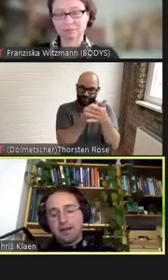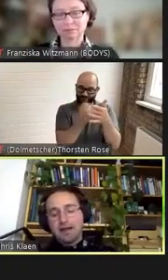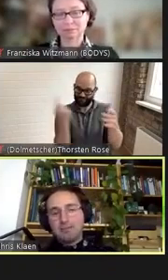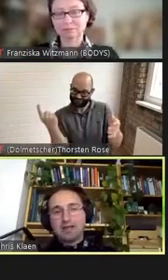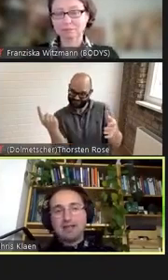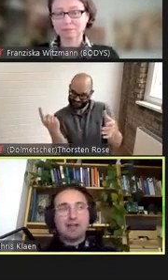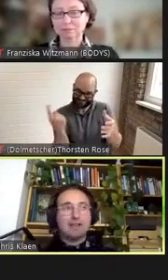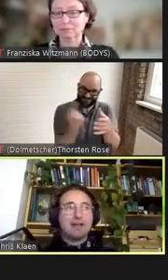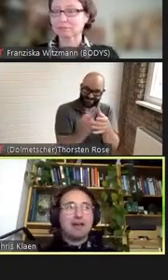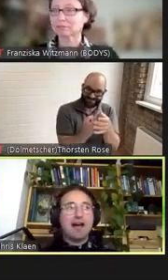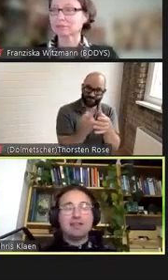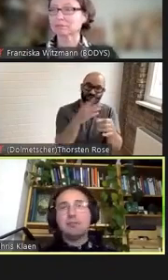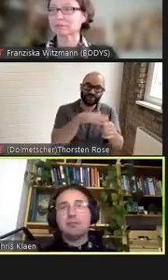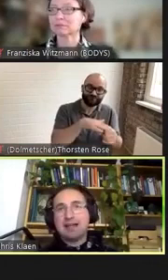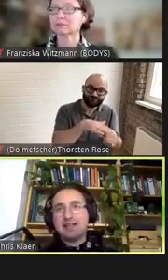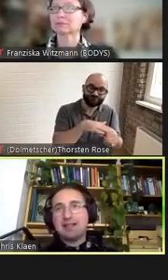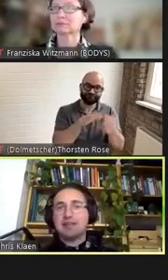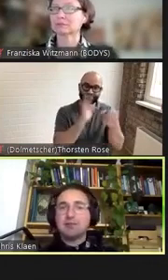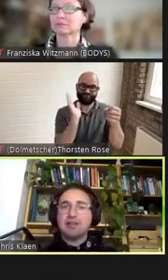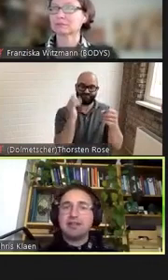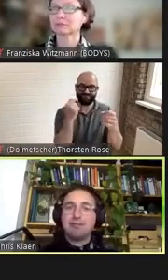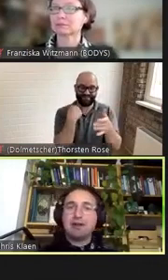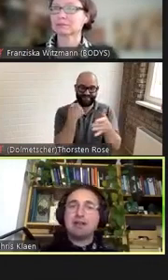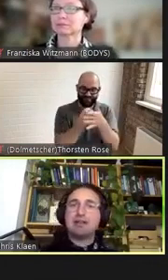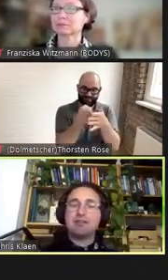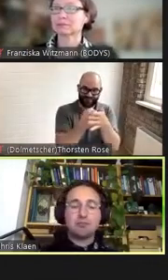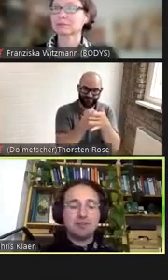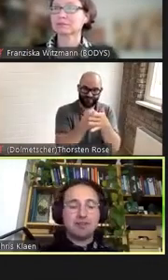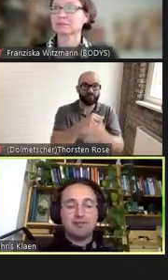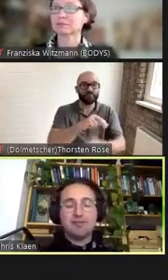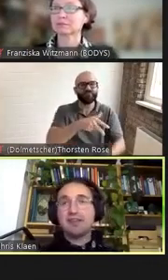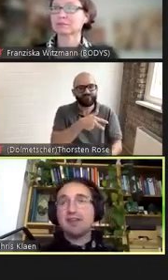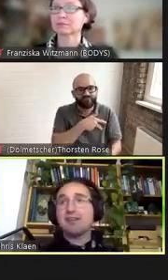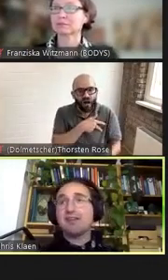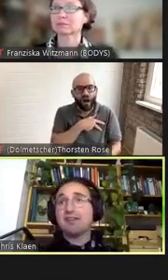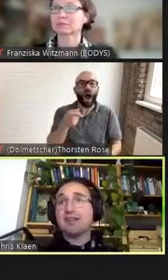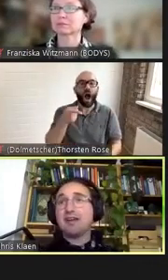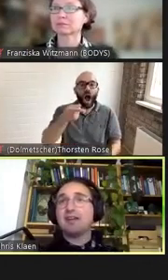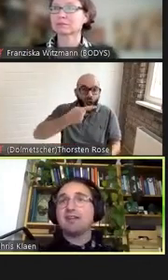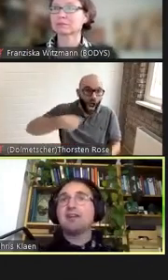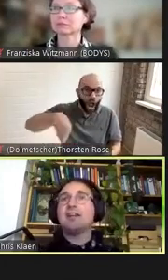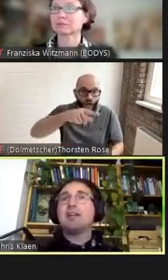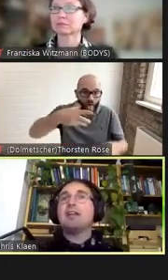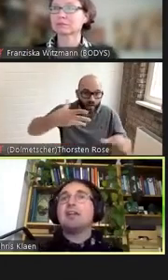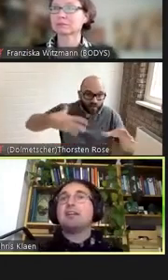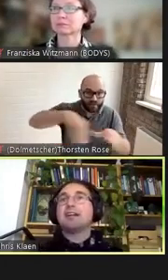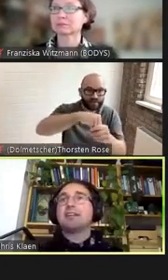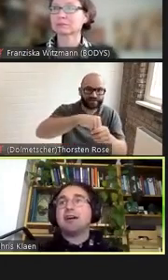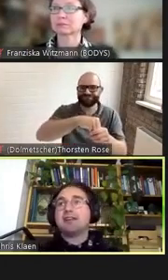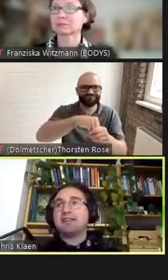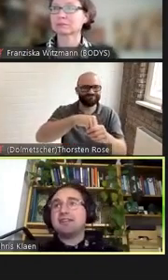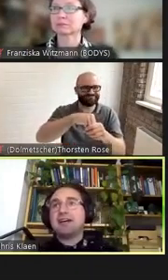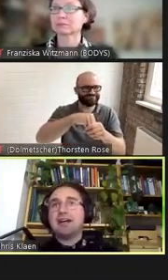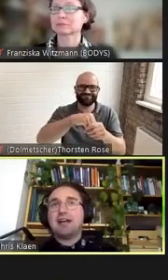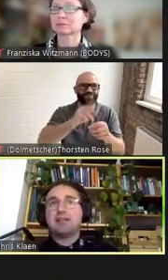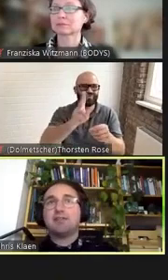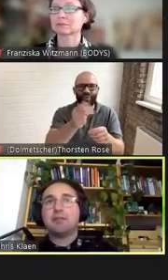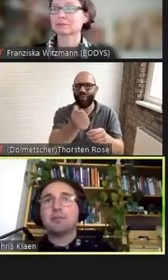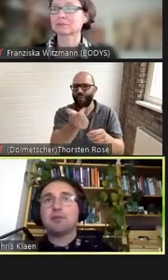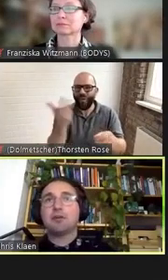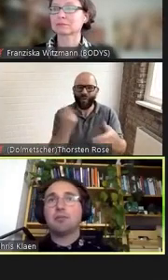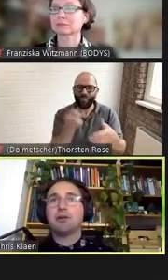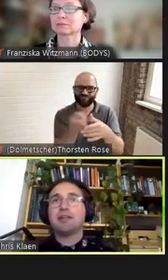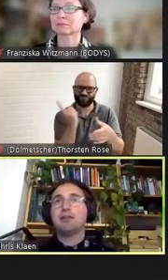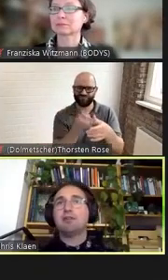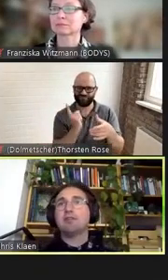Mangel an Allgemeinheit und ein Mangel an Spezifizität dazu ein Zitat